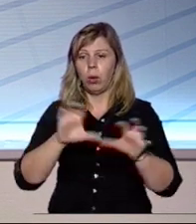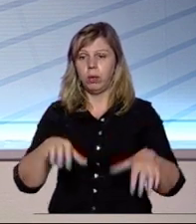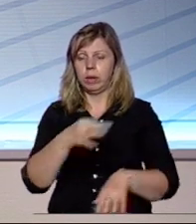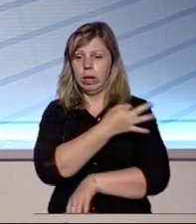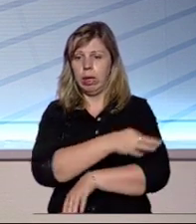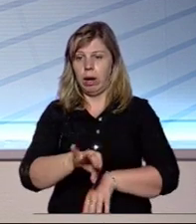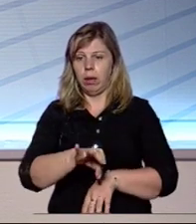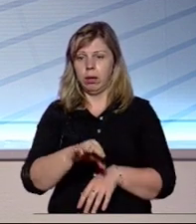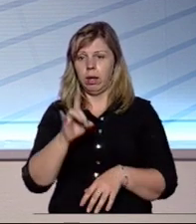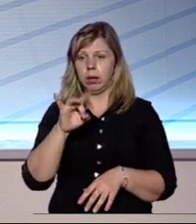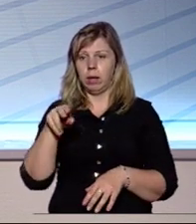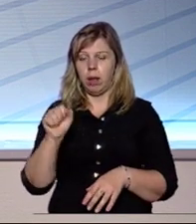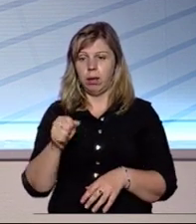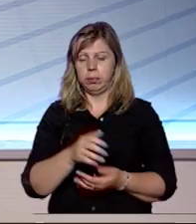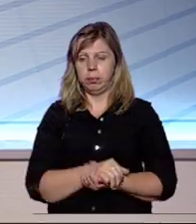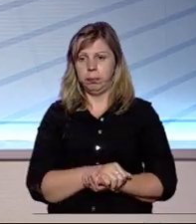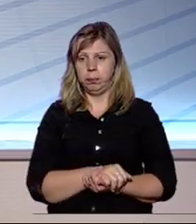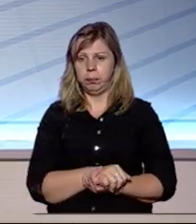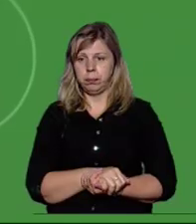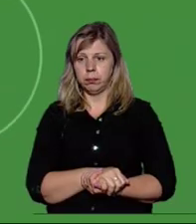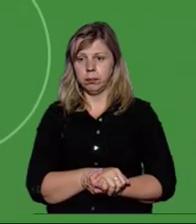Рахівського РДА Павла Басараби.